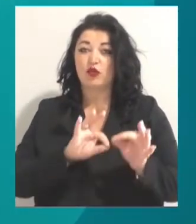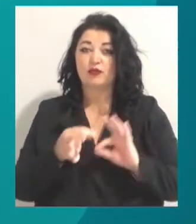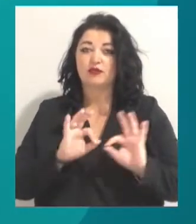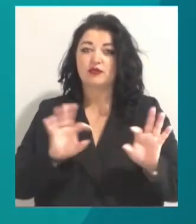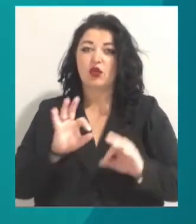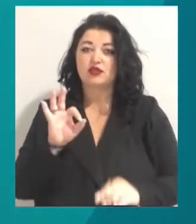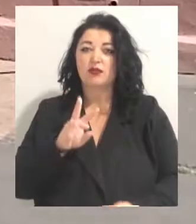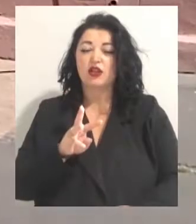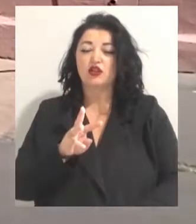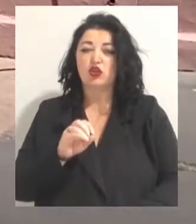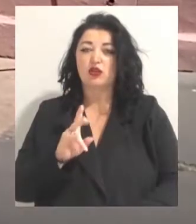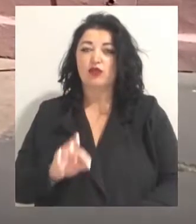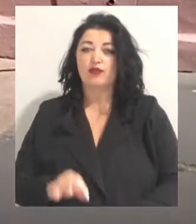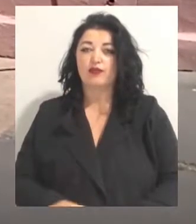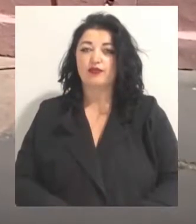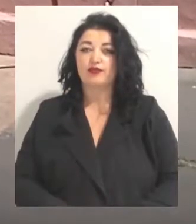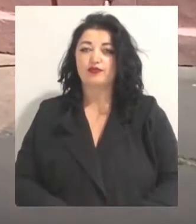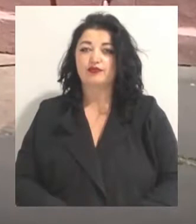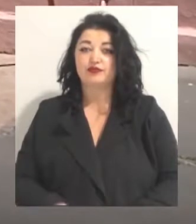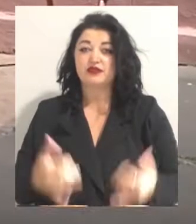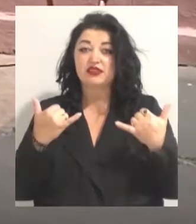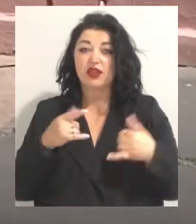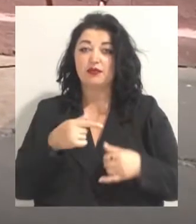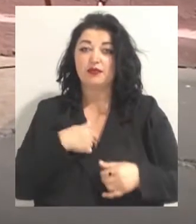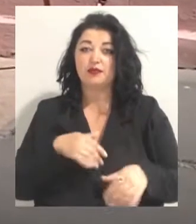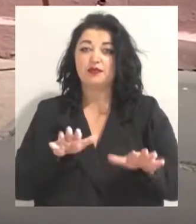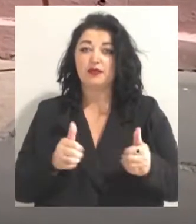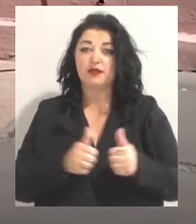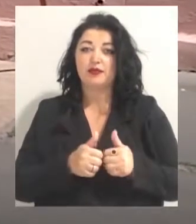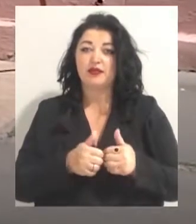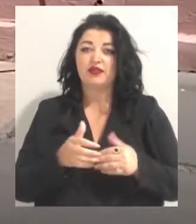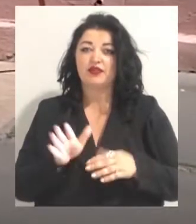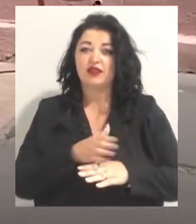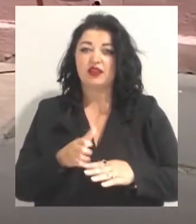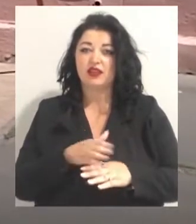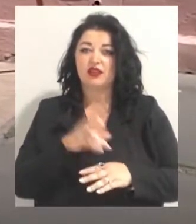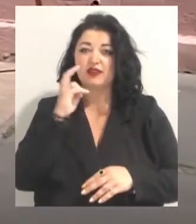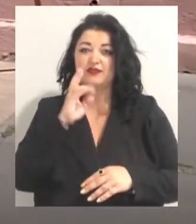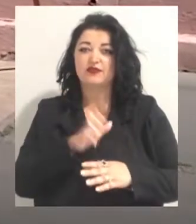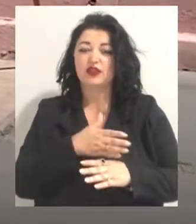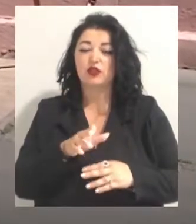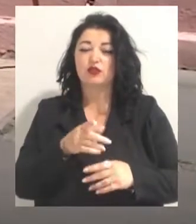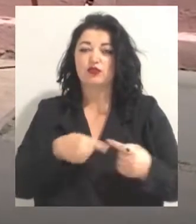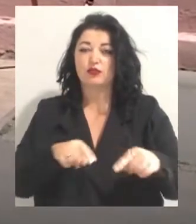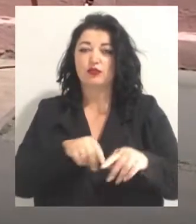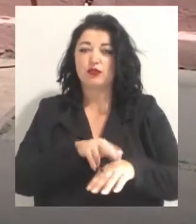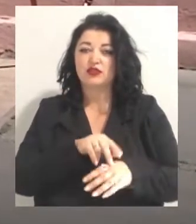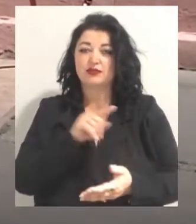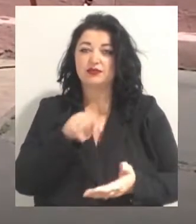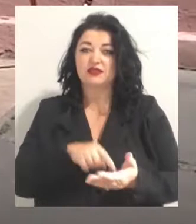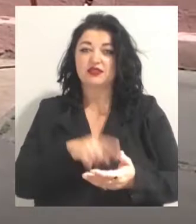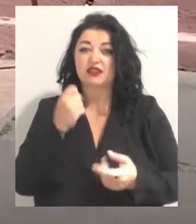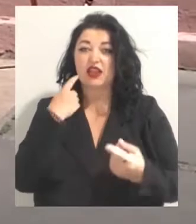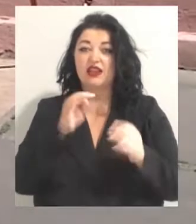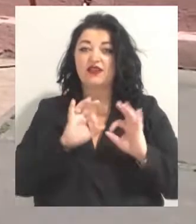Олександр Мельниченко. Зараз ми перебуваємо біля Таїровського відділення Київського відділу поліції міста. За інформацією пресслужби Державного